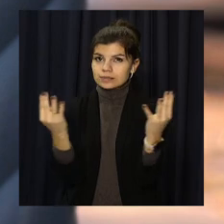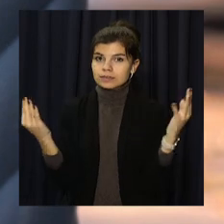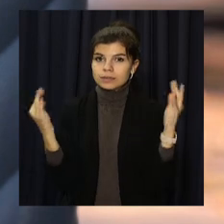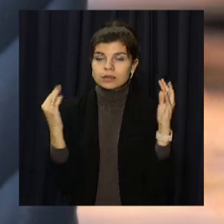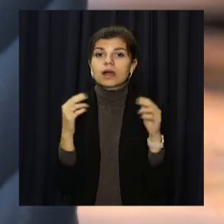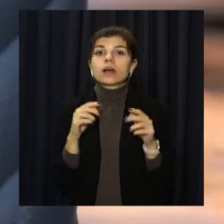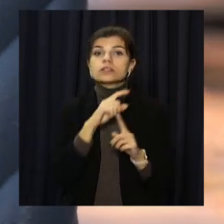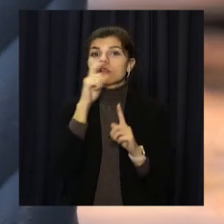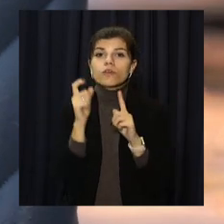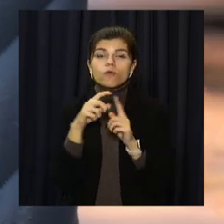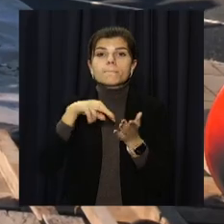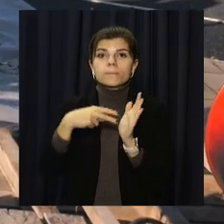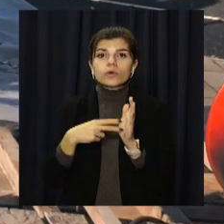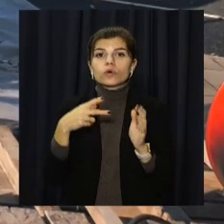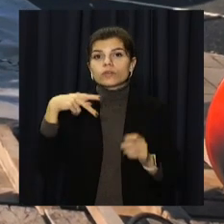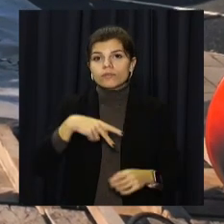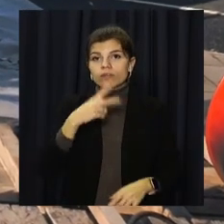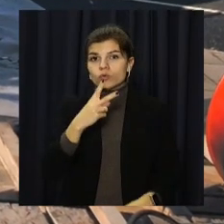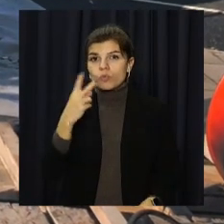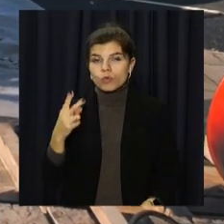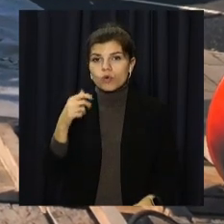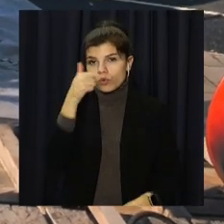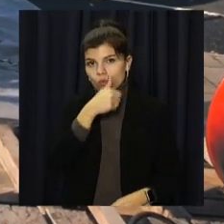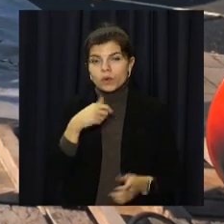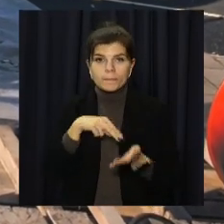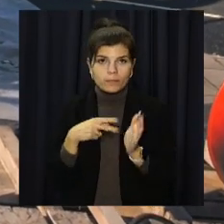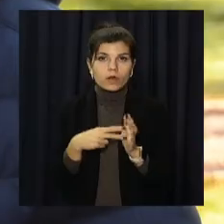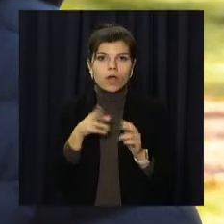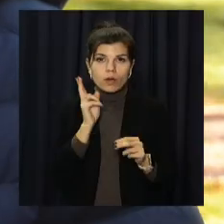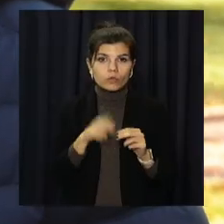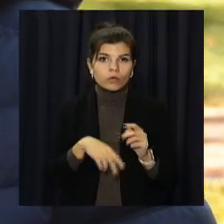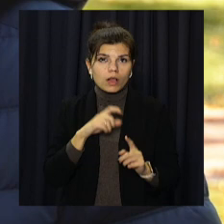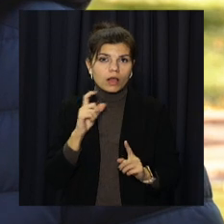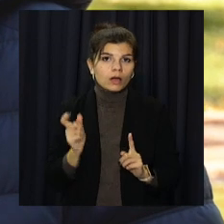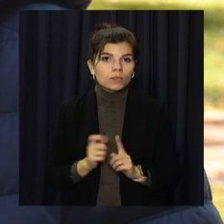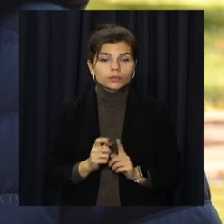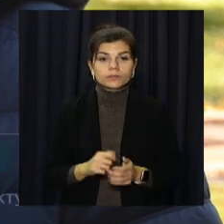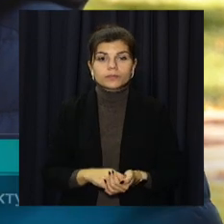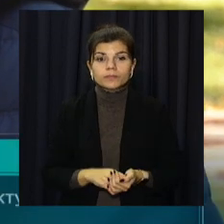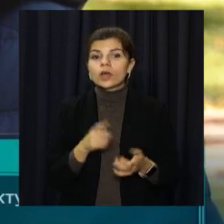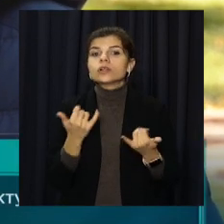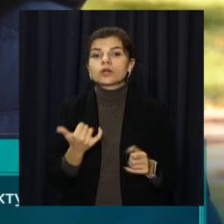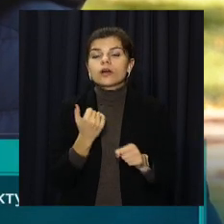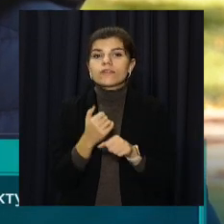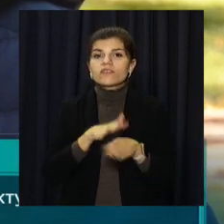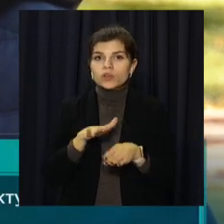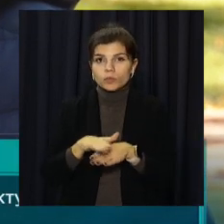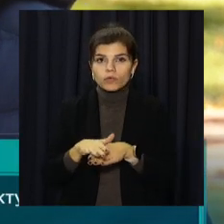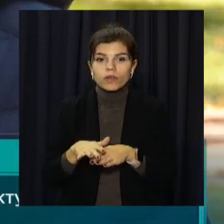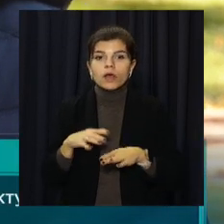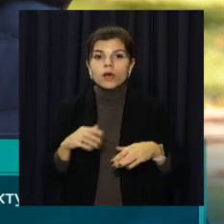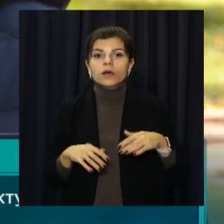Завершити усі роботи планують у 2022-му. Зараз відбуваються роботи вже з